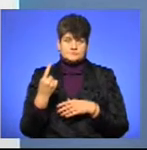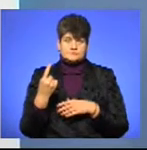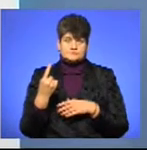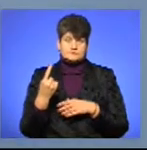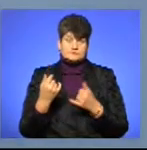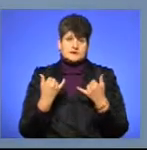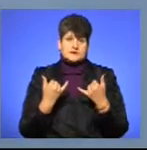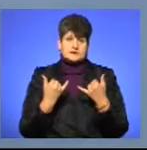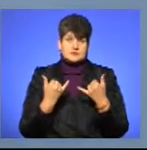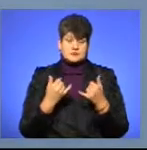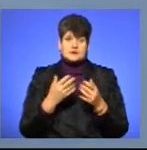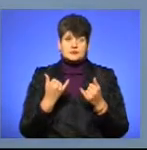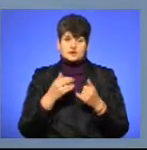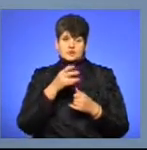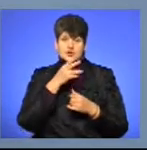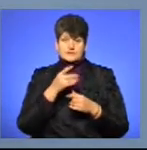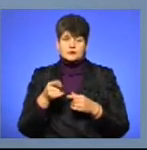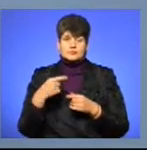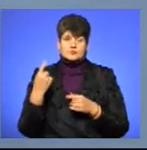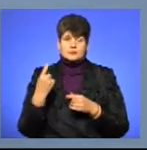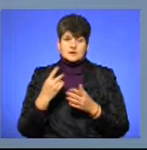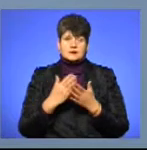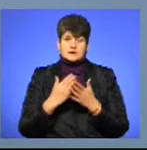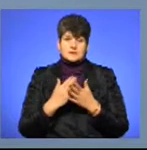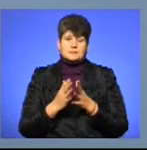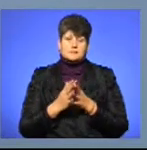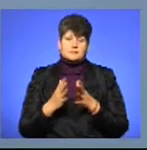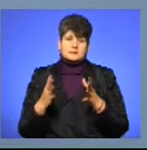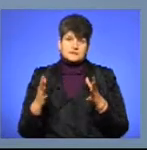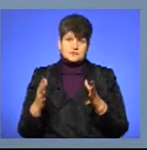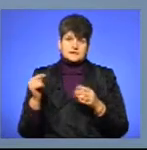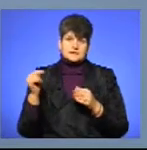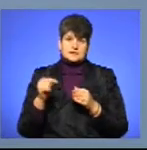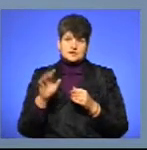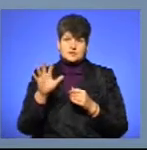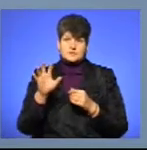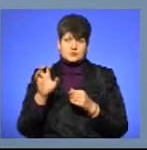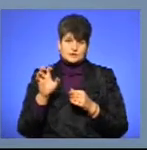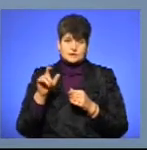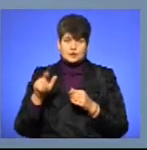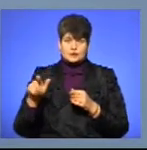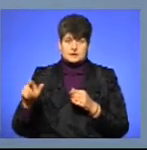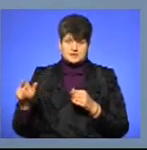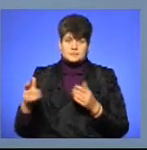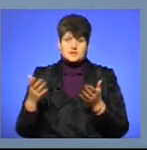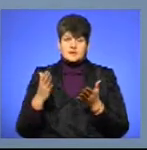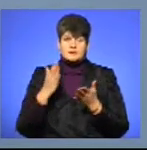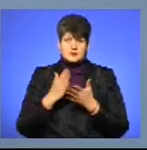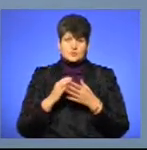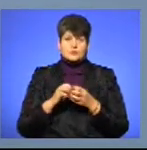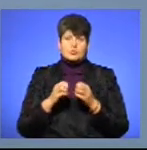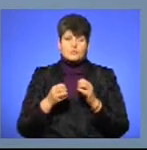Наразі, на теперішній час, на Тернопільщині налічується понад 1500 осіб, які мають